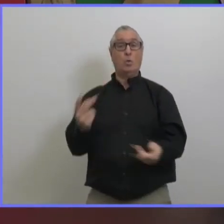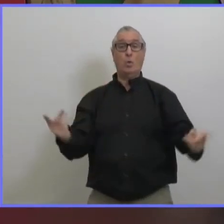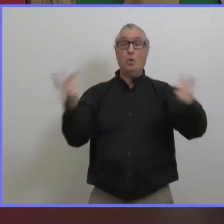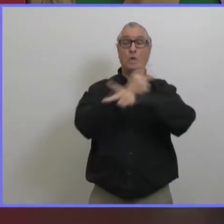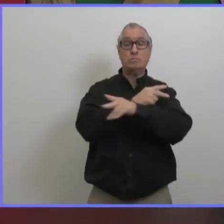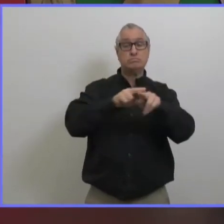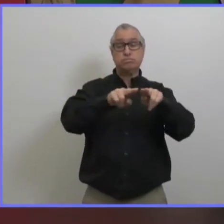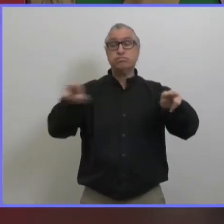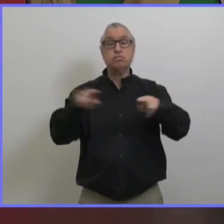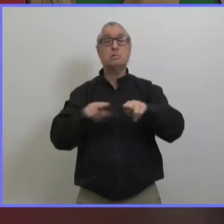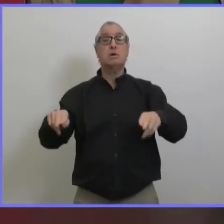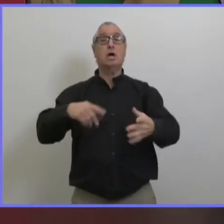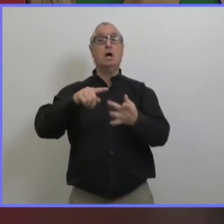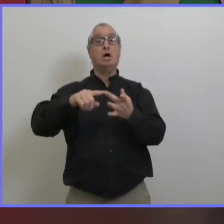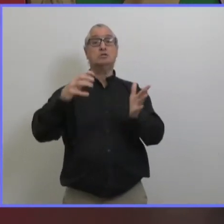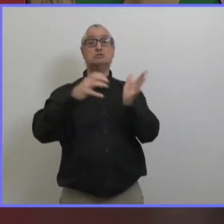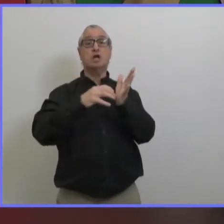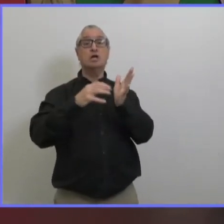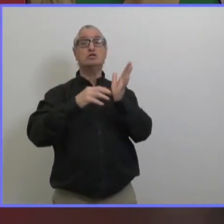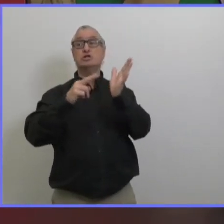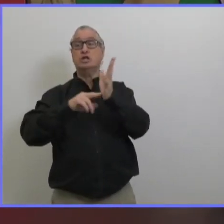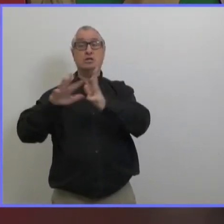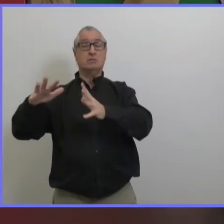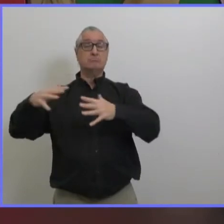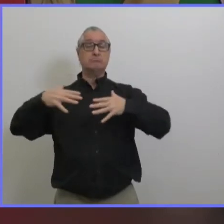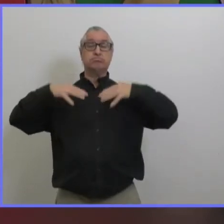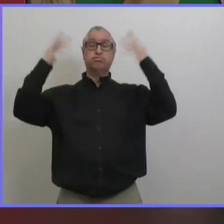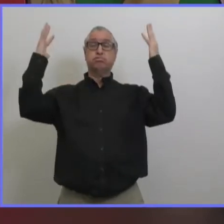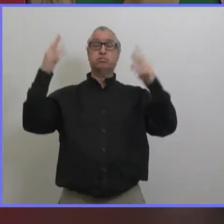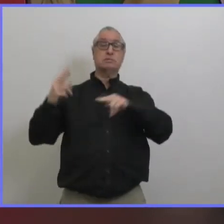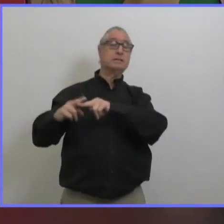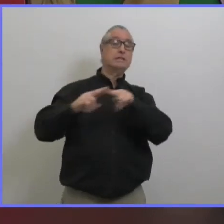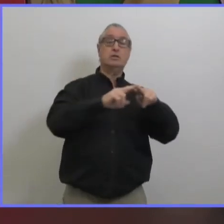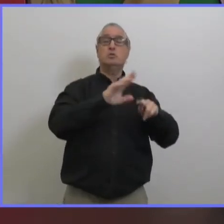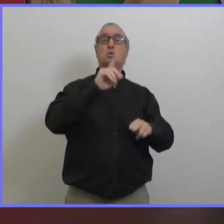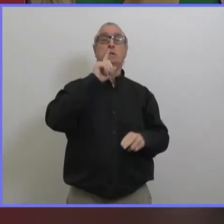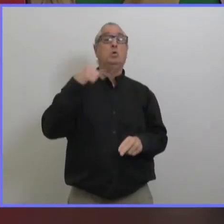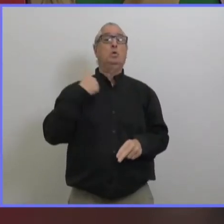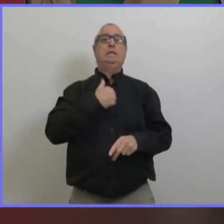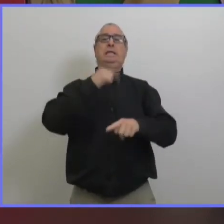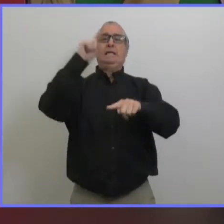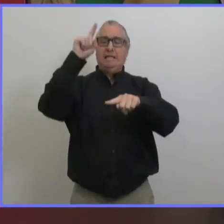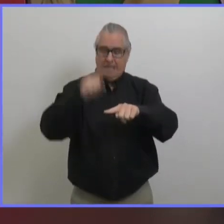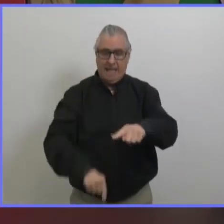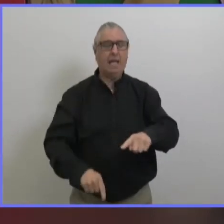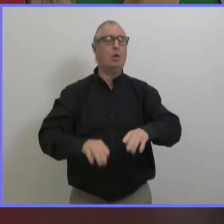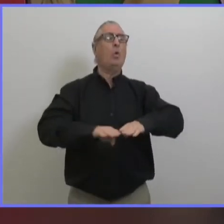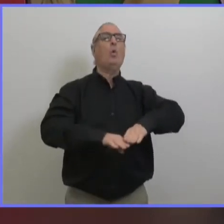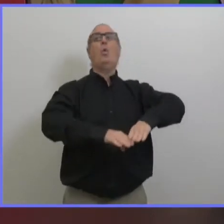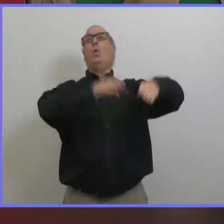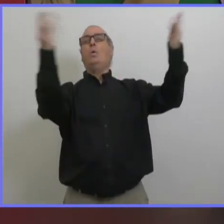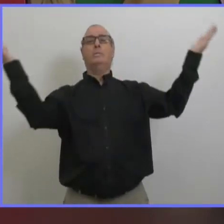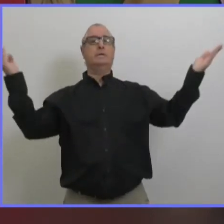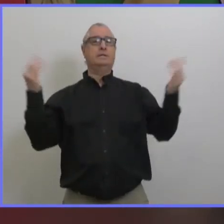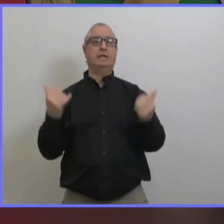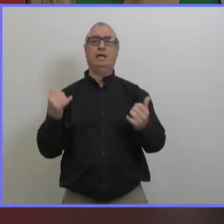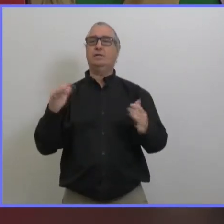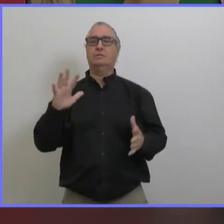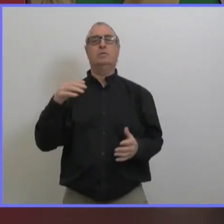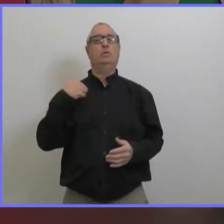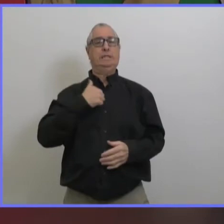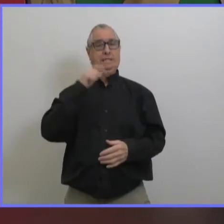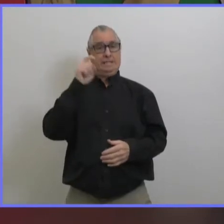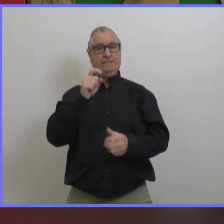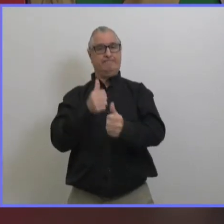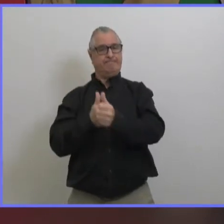restrictions soit pour des secteurs spécifiques soit généralement le message que l va passer c'est que nous on doit examiner les chiffres qu'on a